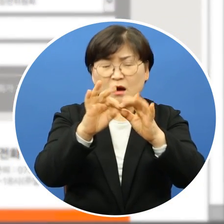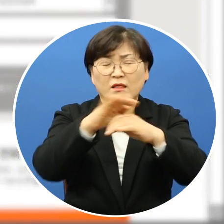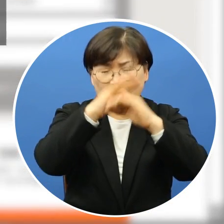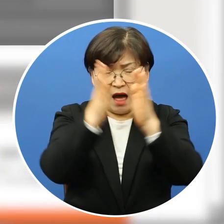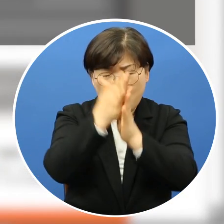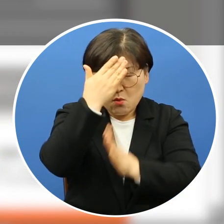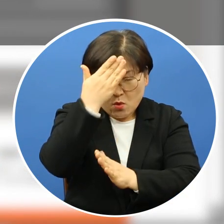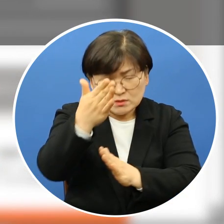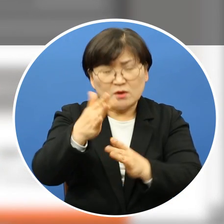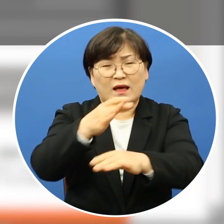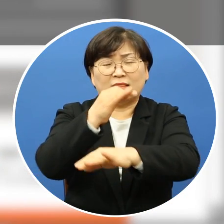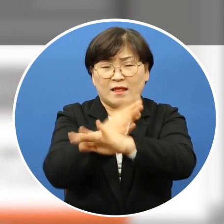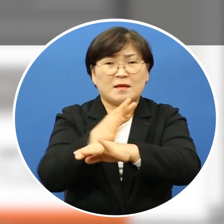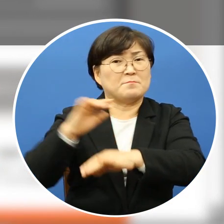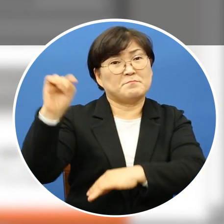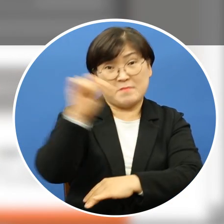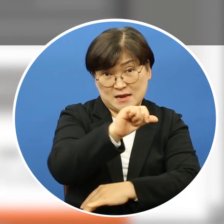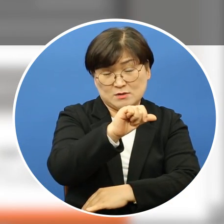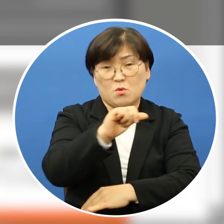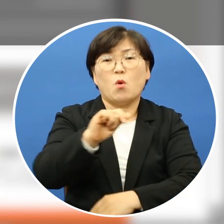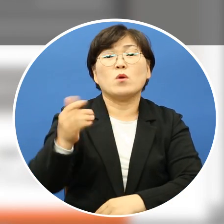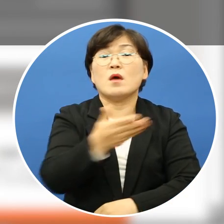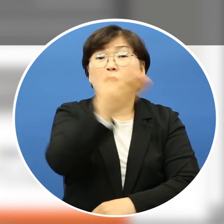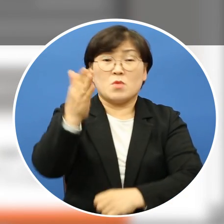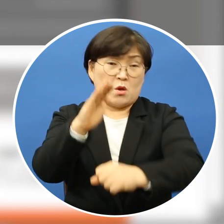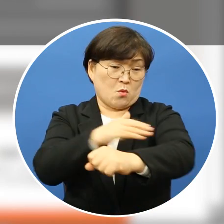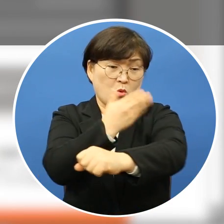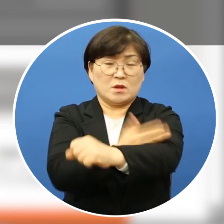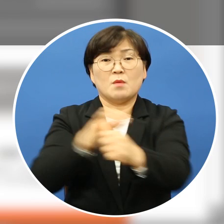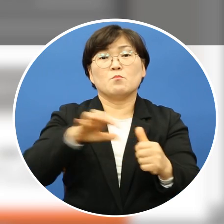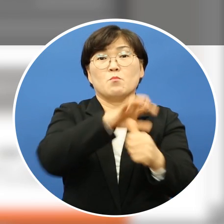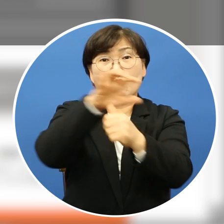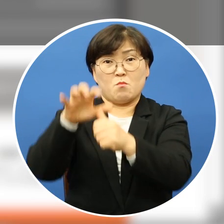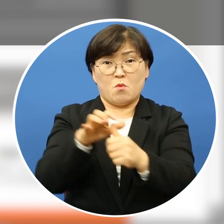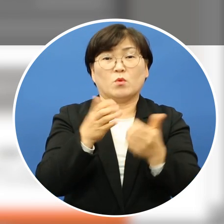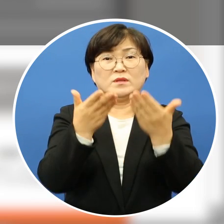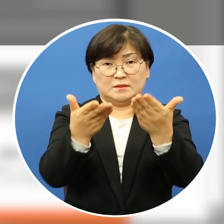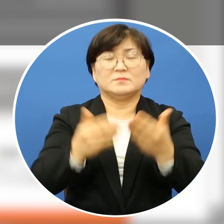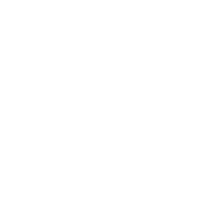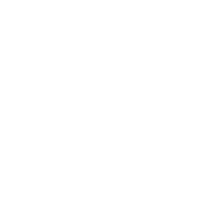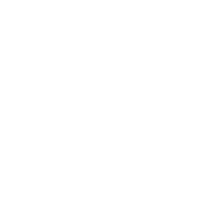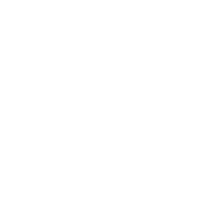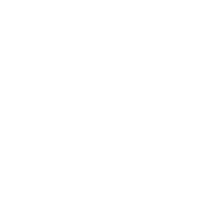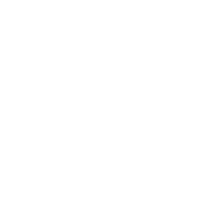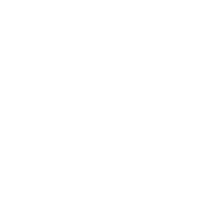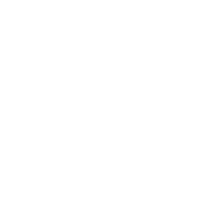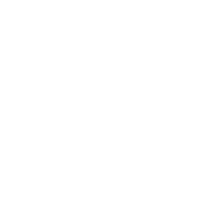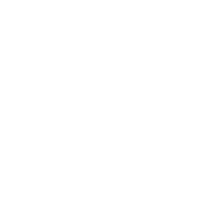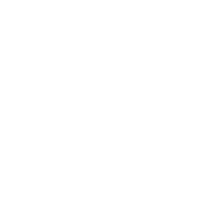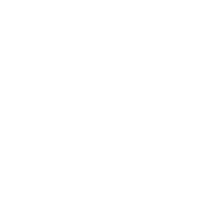.kr 온라인 행정심판을 통해 무료로 간편하고 신속하게 여러분의 권리를 보호받으세요 여러분의 권리를 보호해주세요